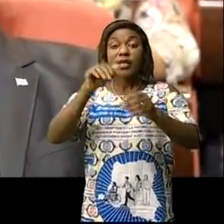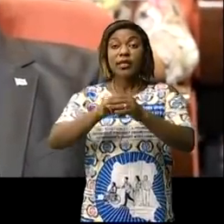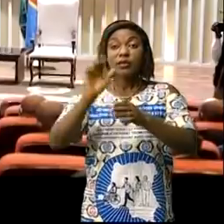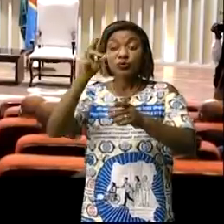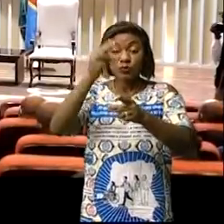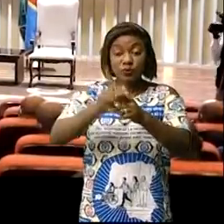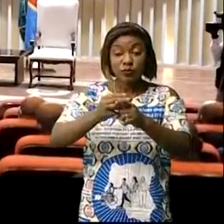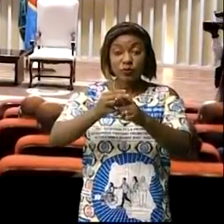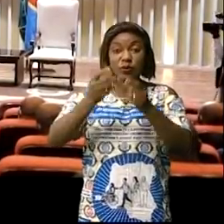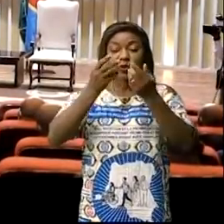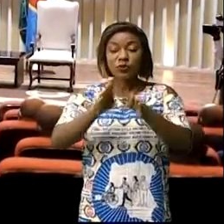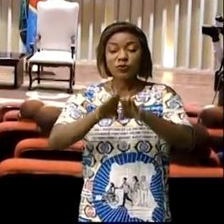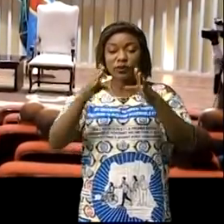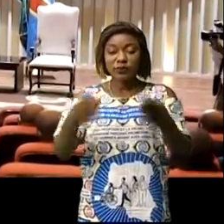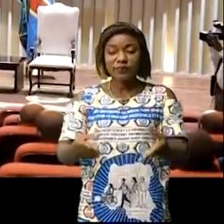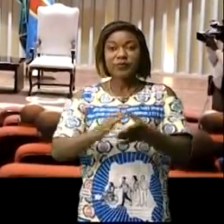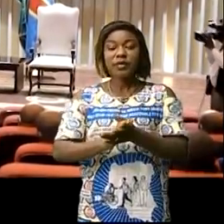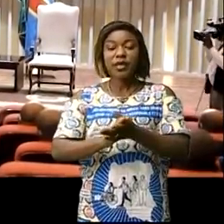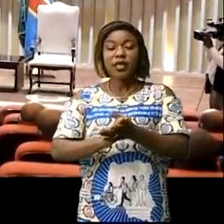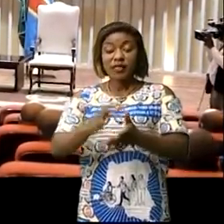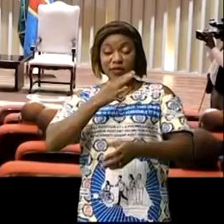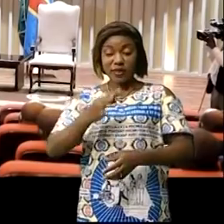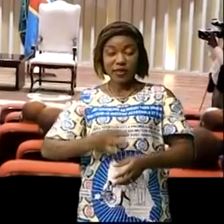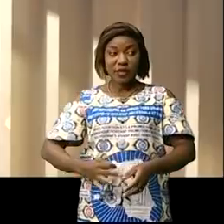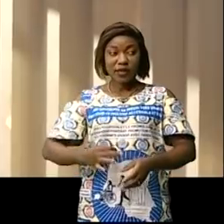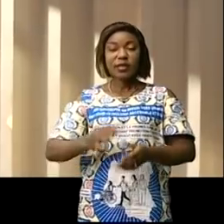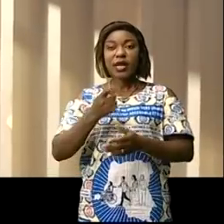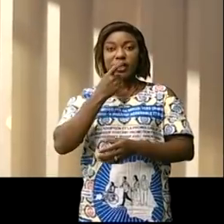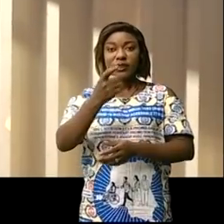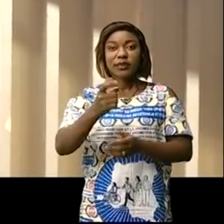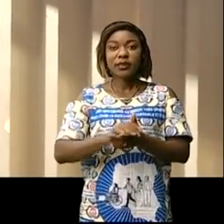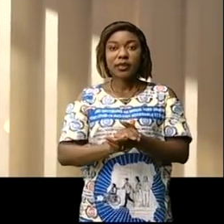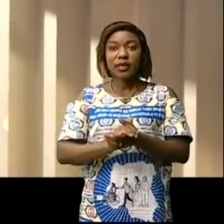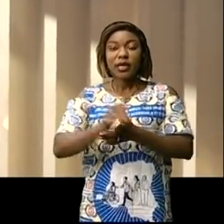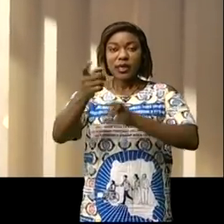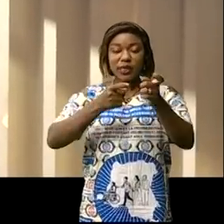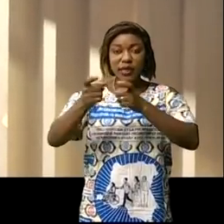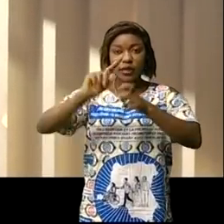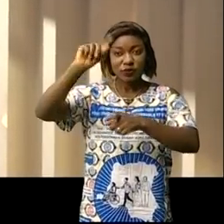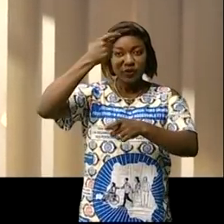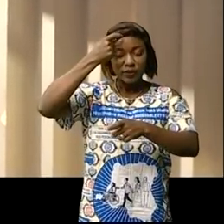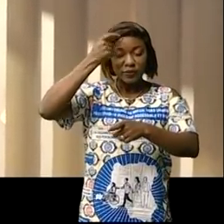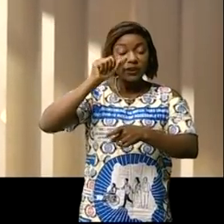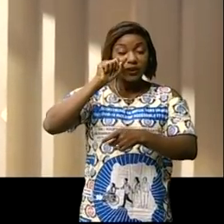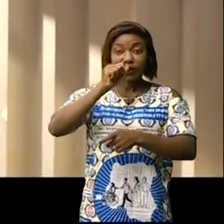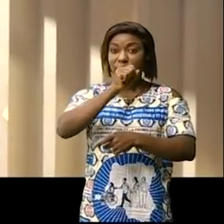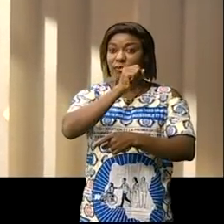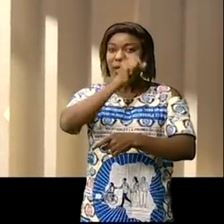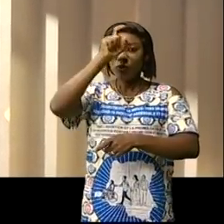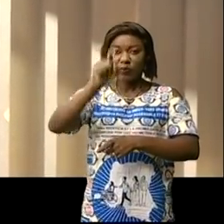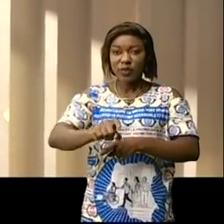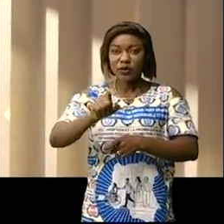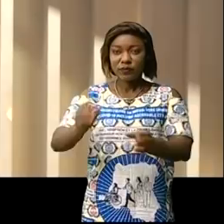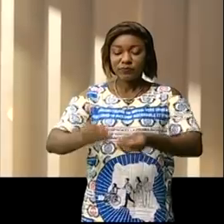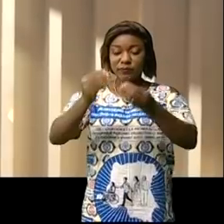'ouverture, le garant de la nation congolaise Félix-Antoine Tissé-Kédi-Chulombo a indiqué que le gouvernement Samaloukonde a été